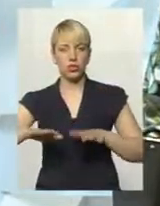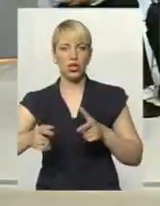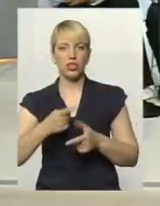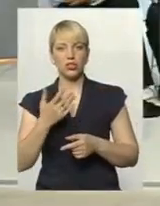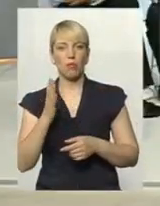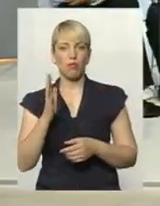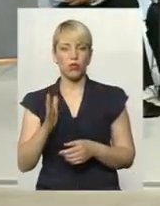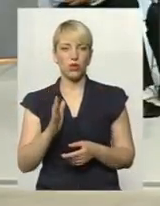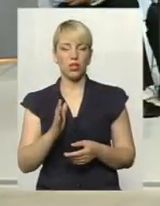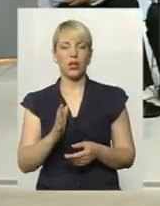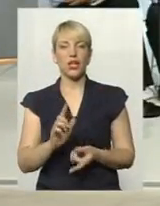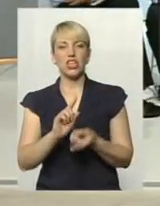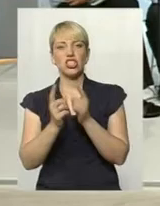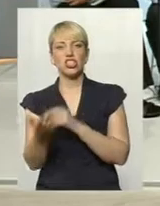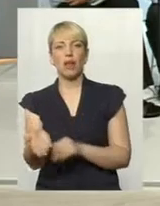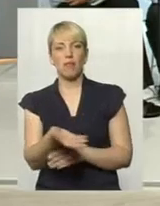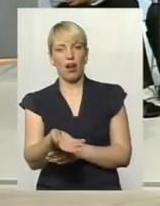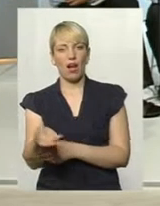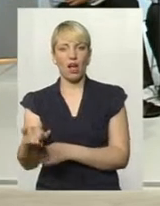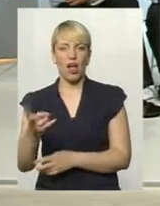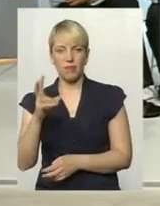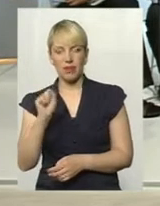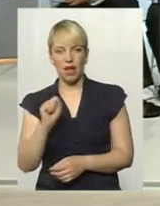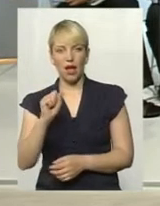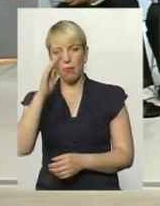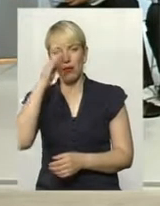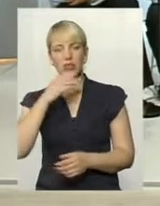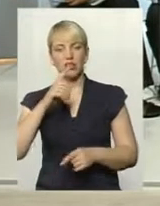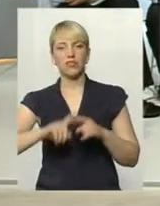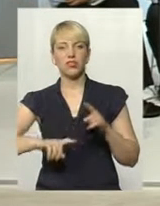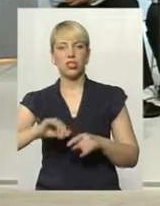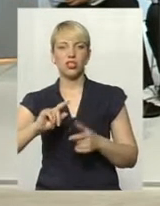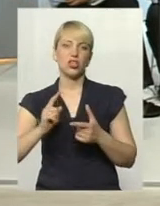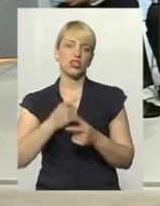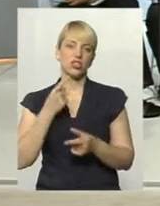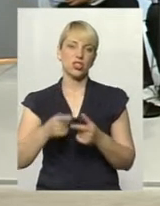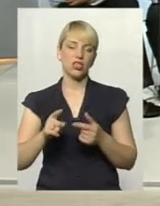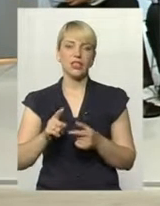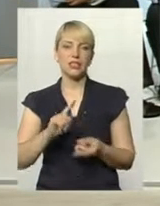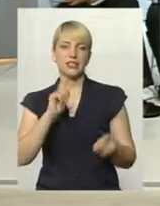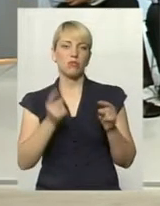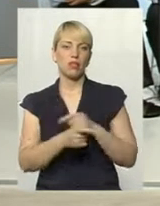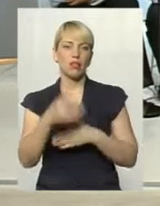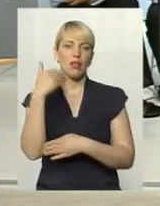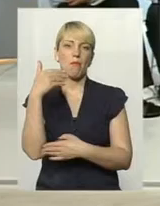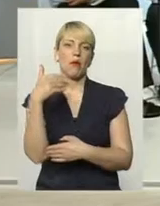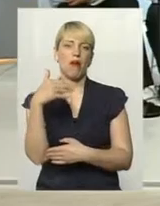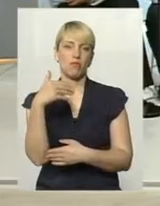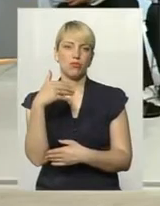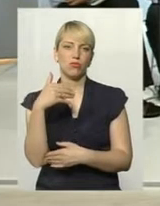на Батьківщині, чи змінити прапор, честь якого вони відстоюють. Якщо поглянути на олімпійців